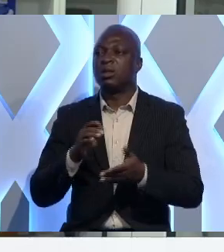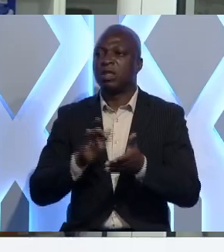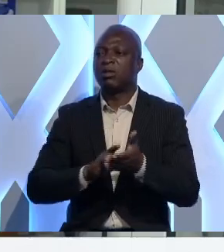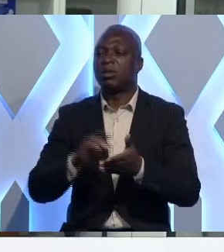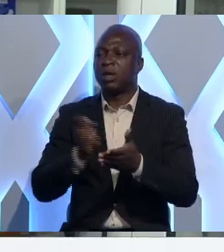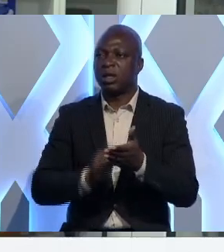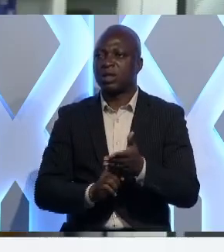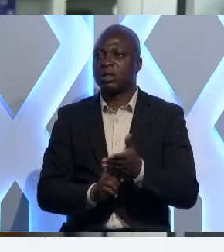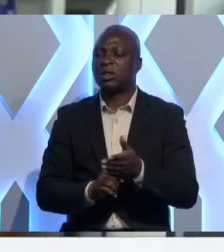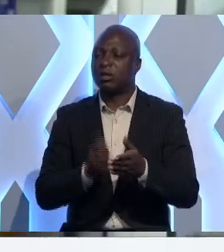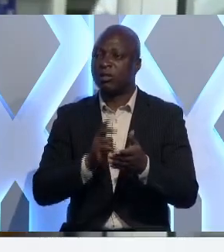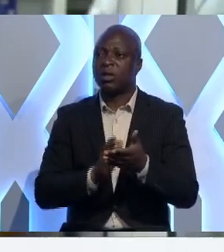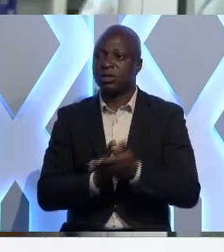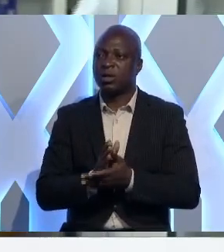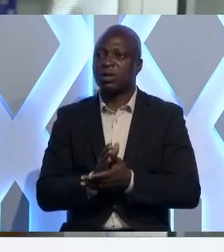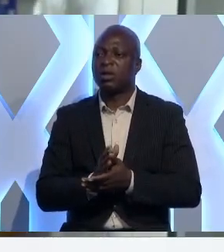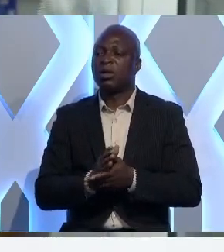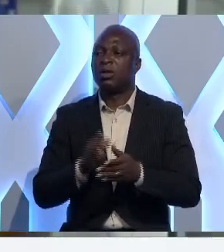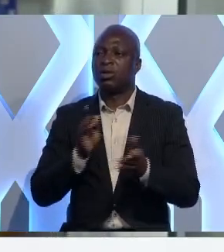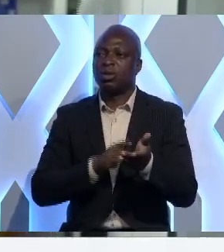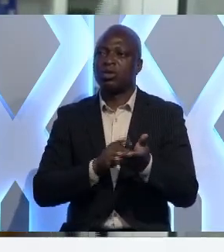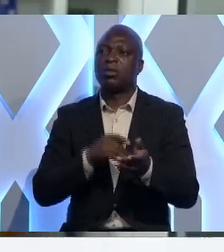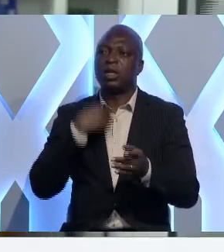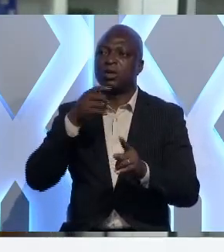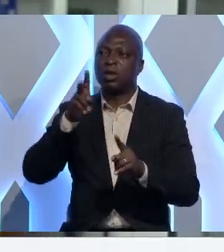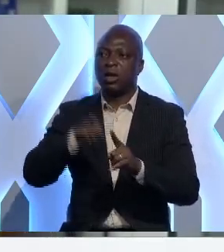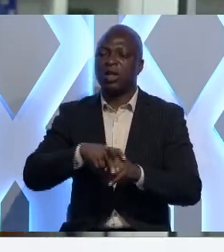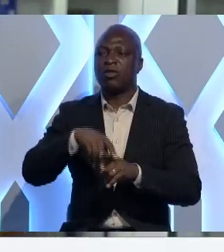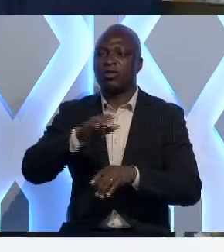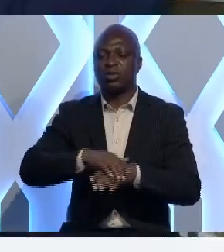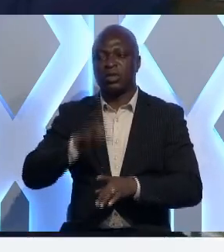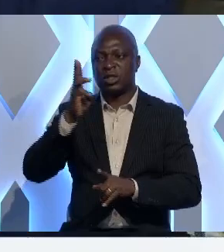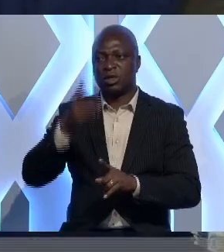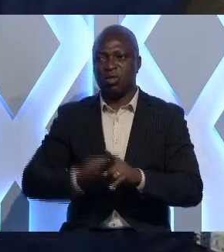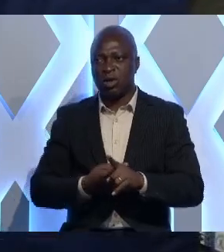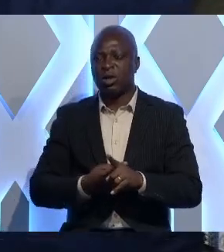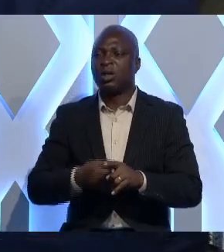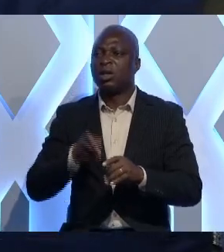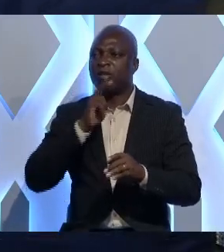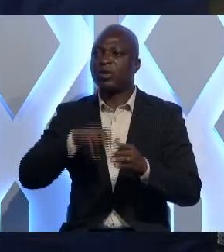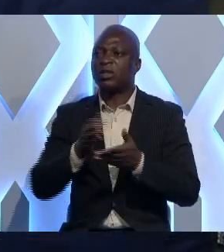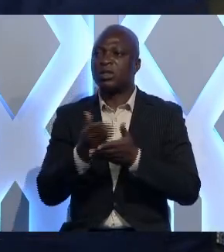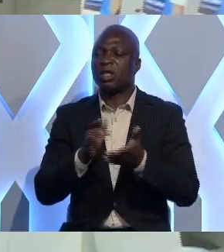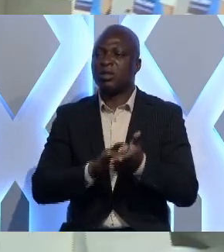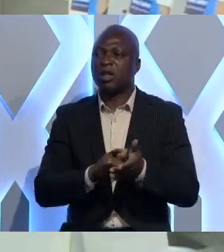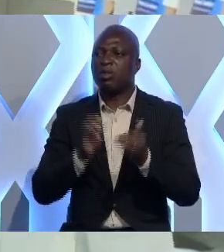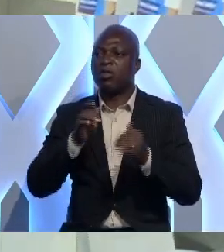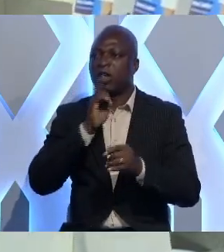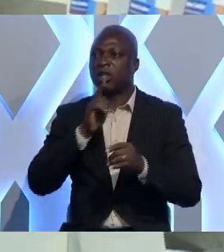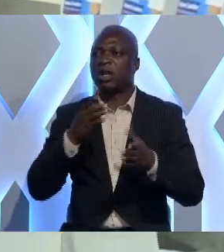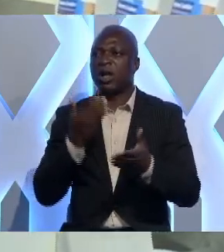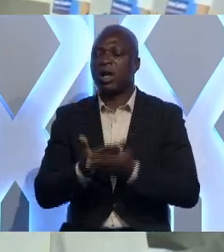renouvelable par mois. Le docteur m'a donné le rendez-vous sur six mois. Il est vrai que certains médicaments peuvent être